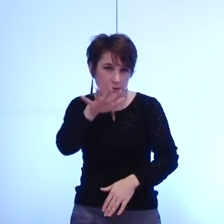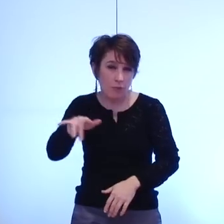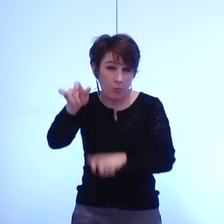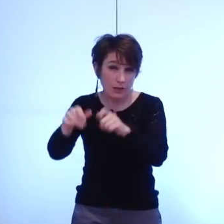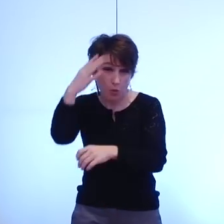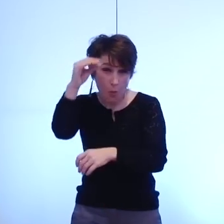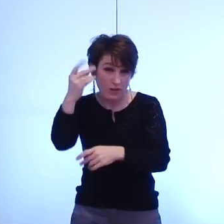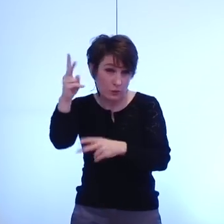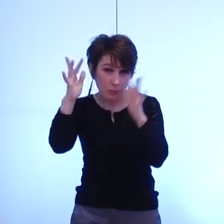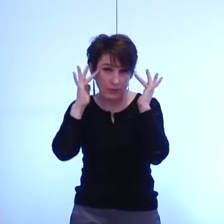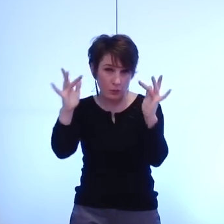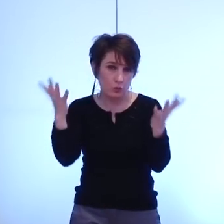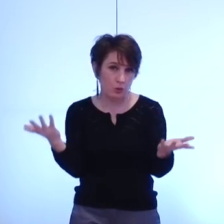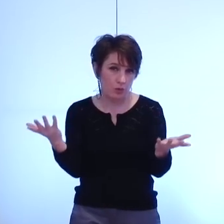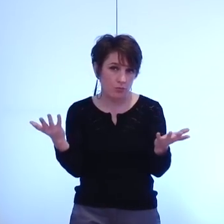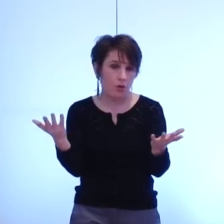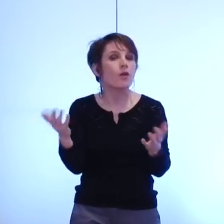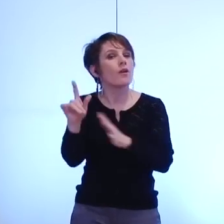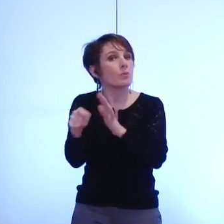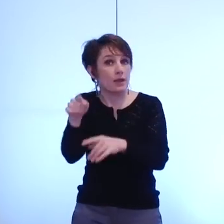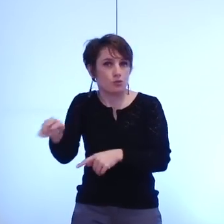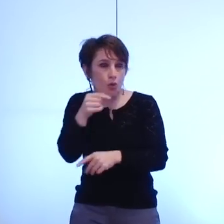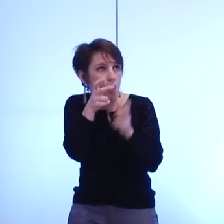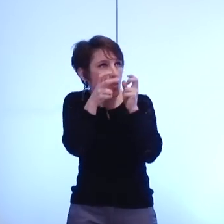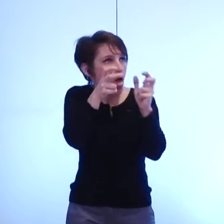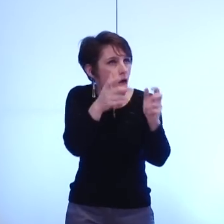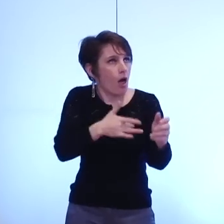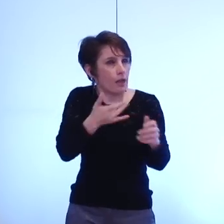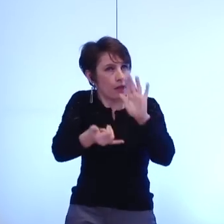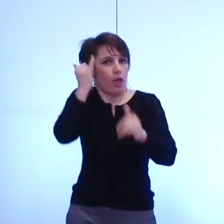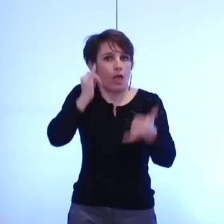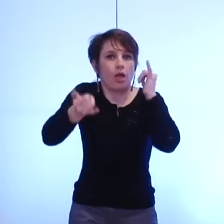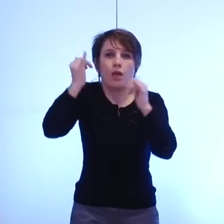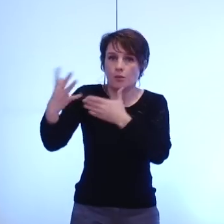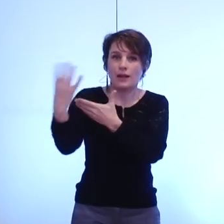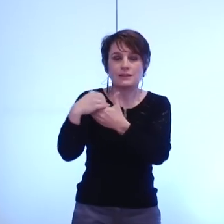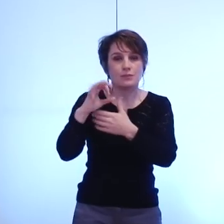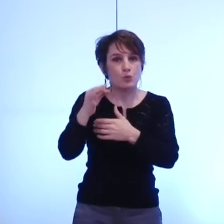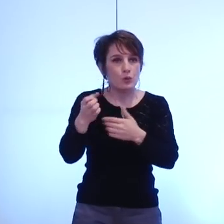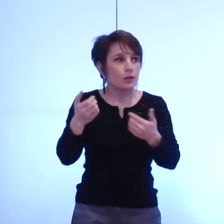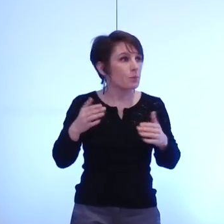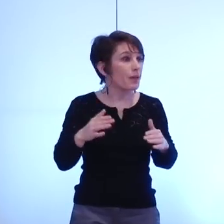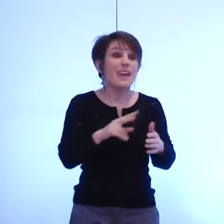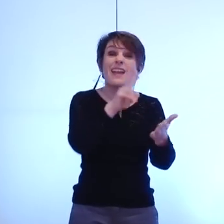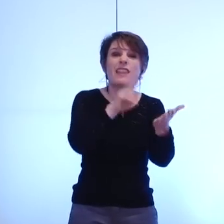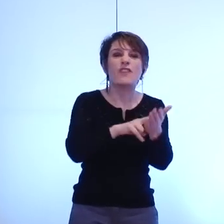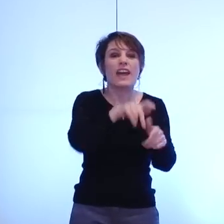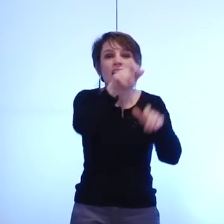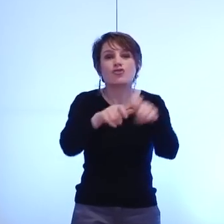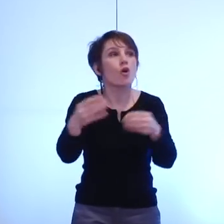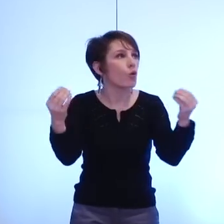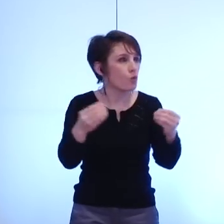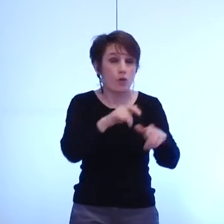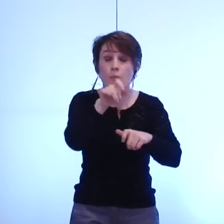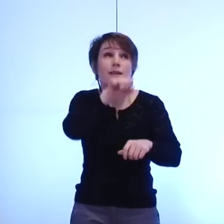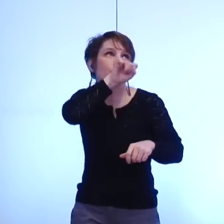et si l'on comprend bien leur légitime intérêt sur le sujet on se pose la question de savoir où sont les vrais gens les amoureux de